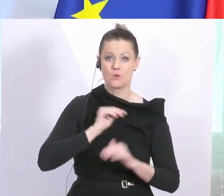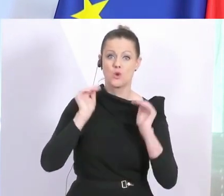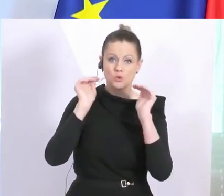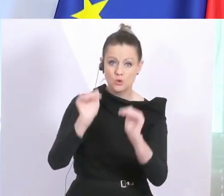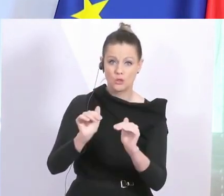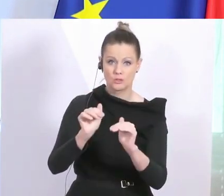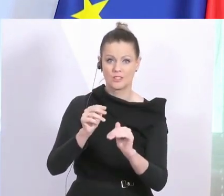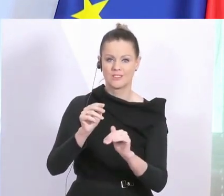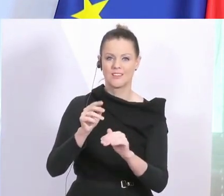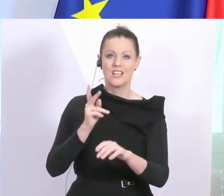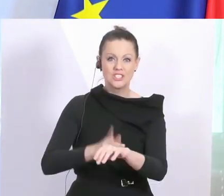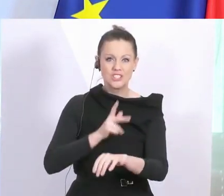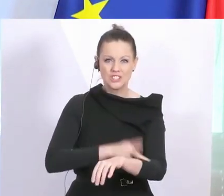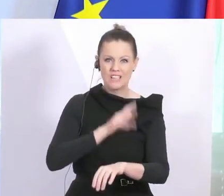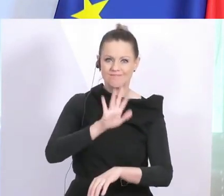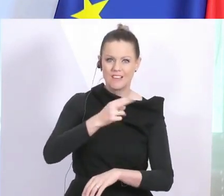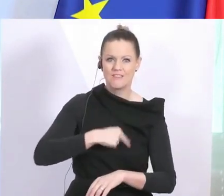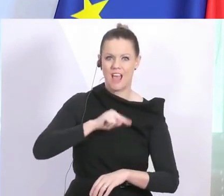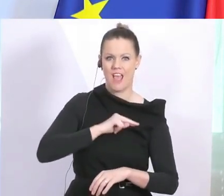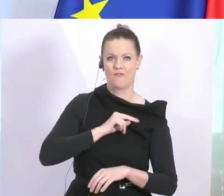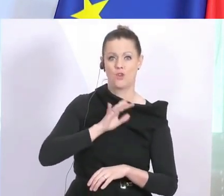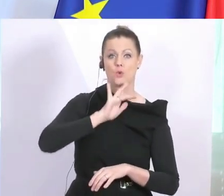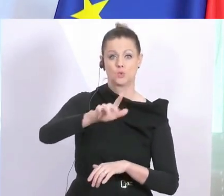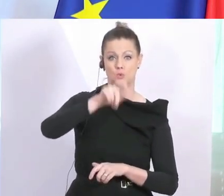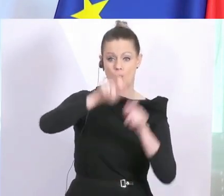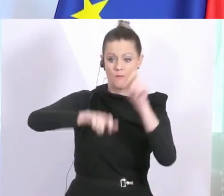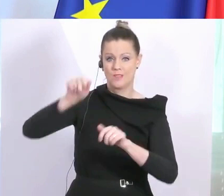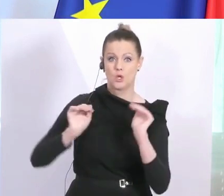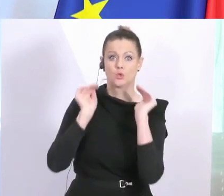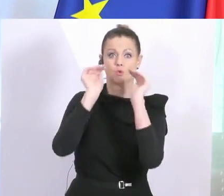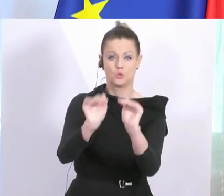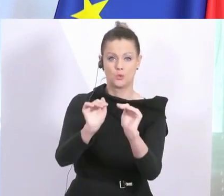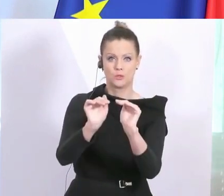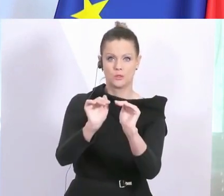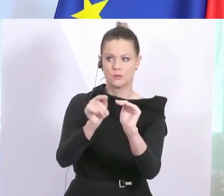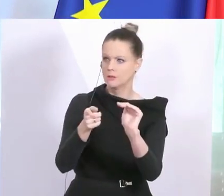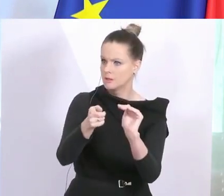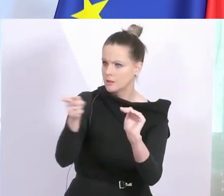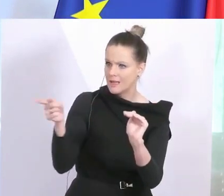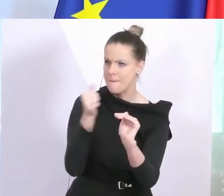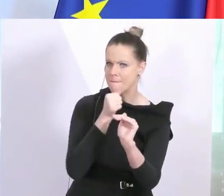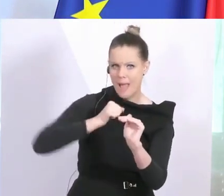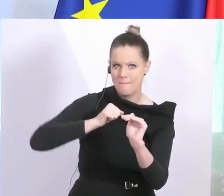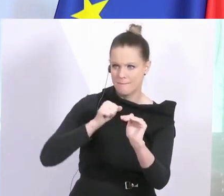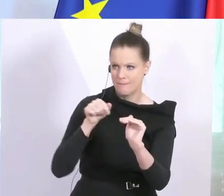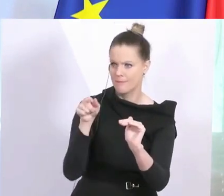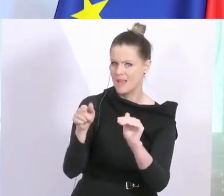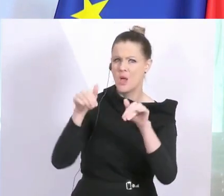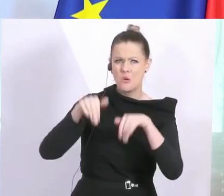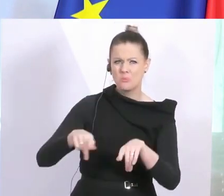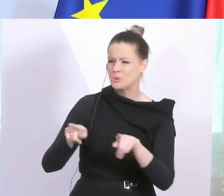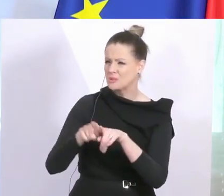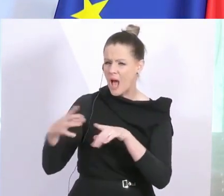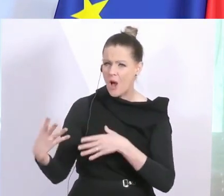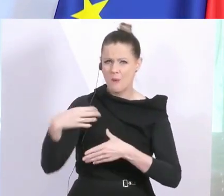Schutz zu leben für die Menschen in unserem Land und daran zu erinnern, diejenigen, die dagegen verstoßen, dass sie ebenfalls einen Beitrag dazu leisten